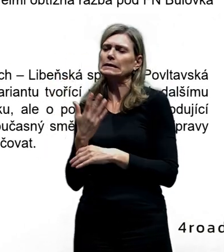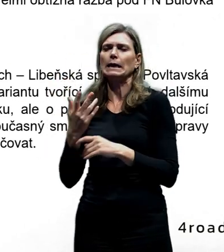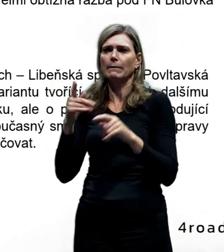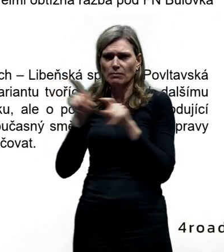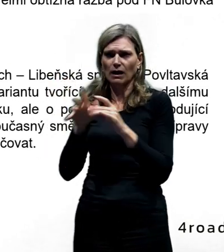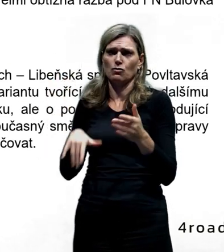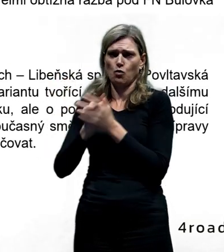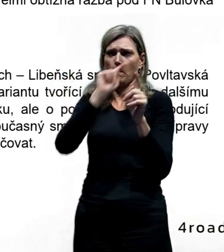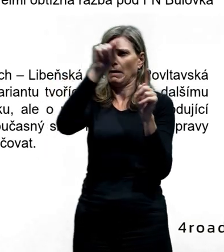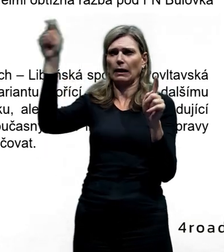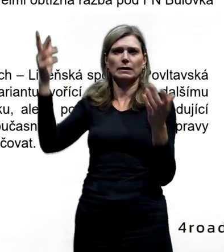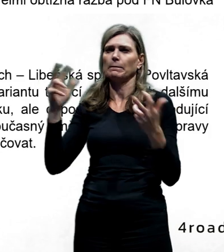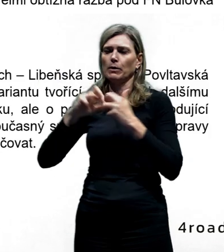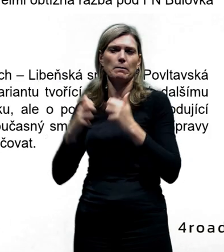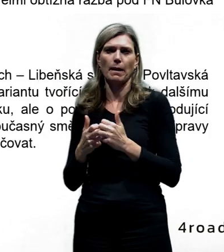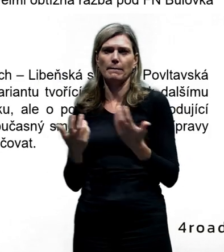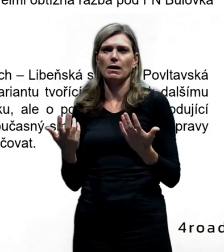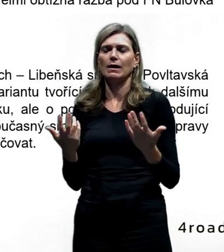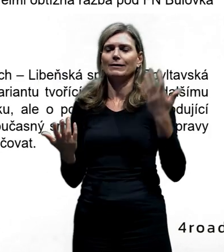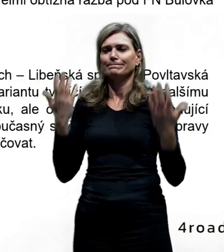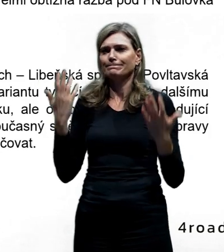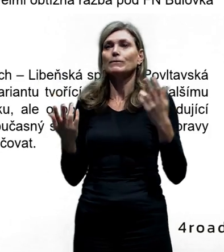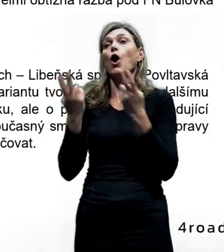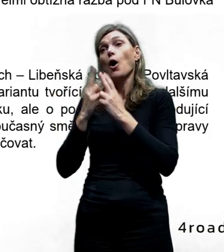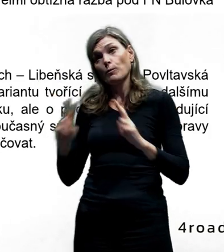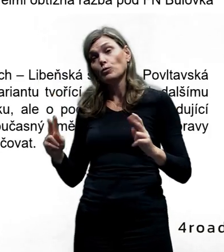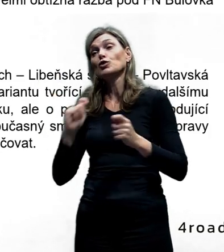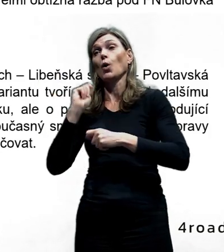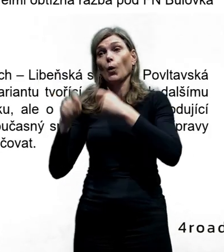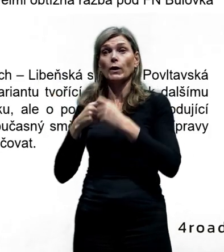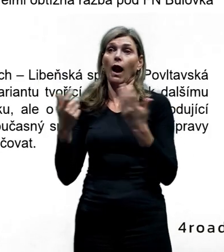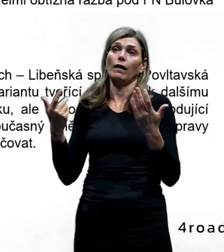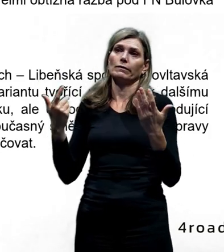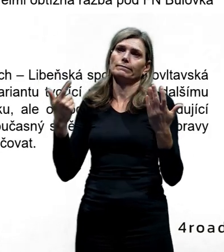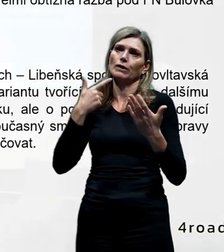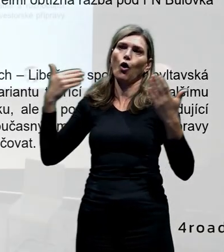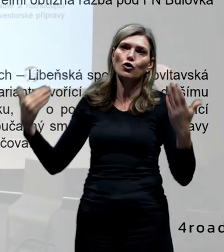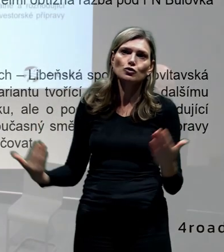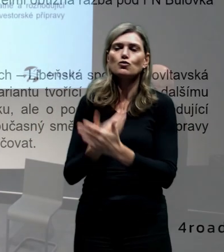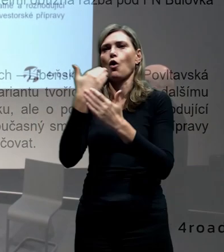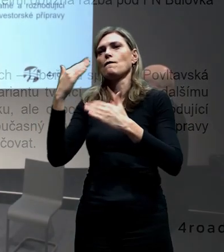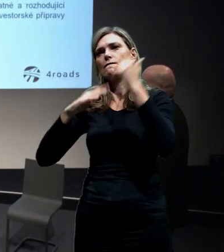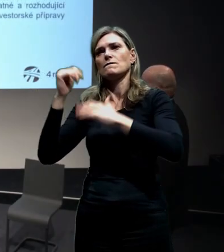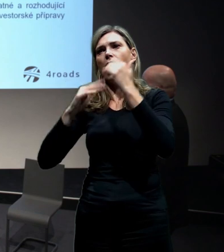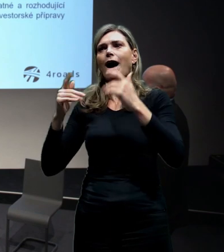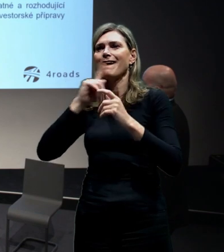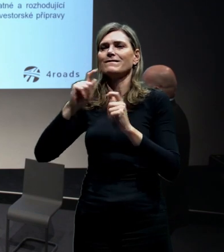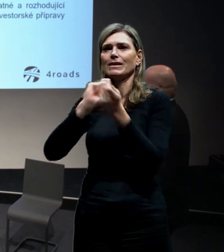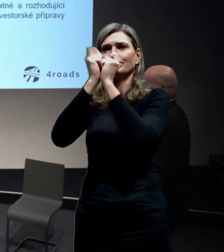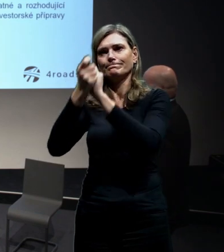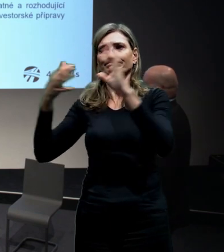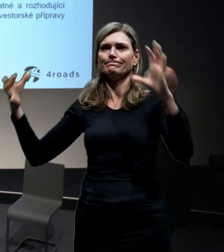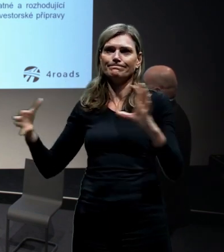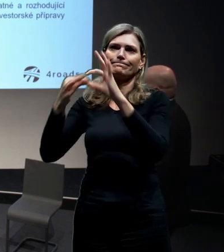Byl by to velký problém to vyřešit i takzvaně na zelené louce a všechno tam vykřížit a ty kapacity převést,